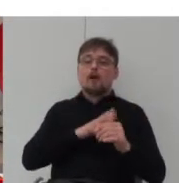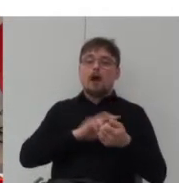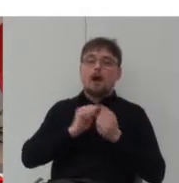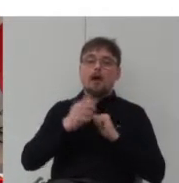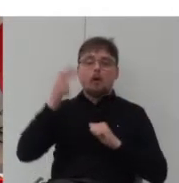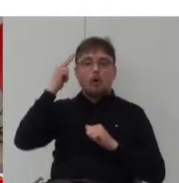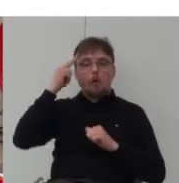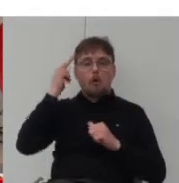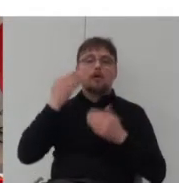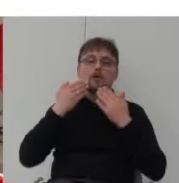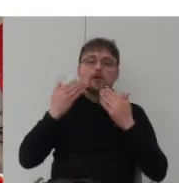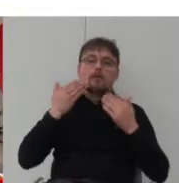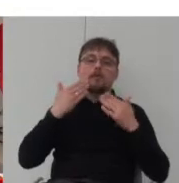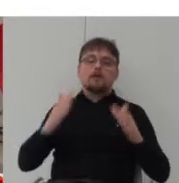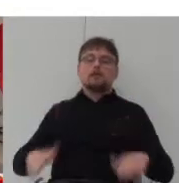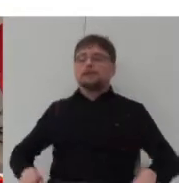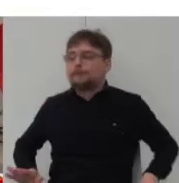drugi raz bardzo dziękuję za uwagę